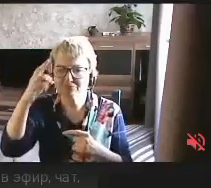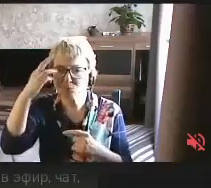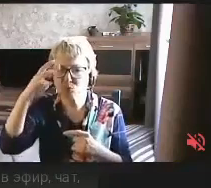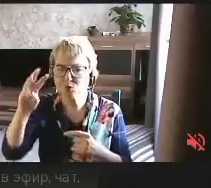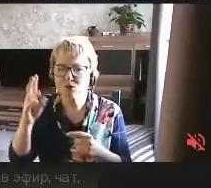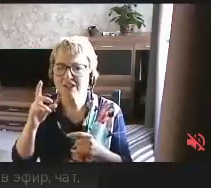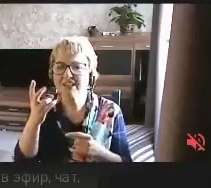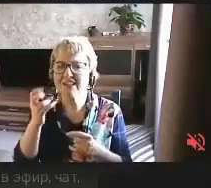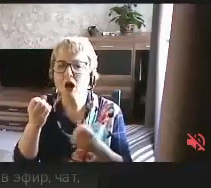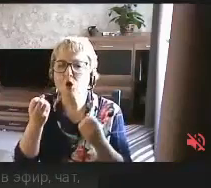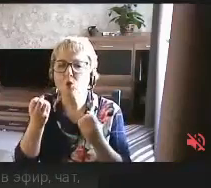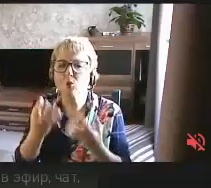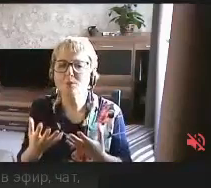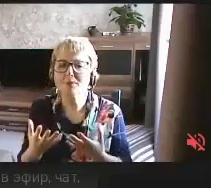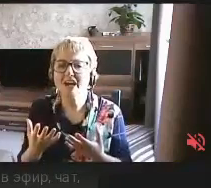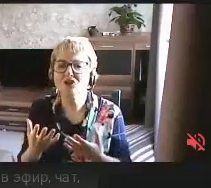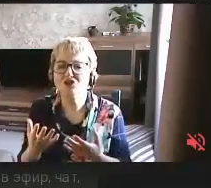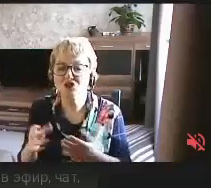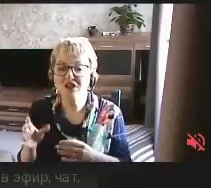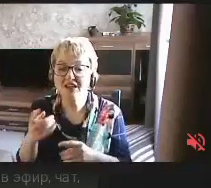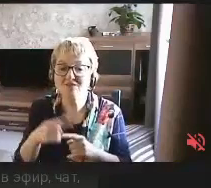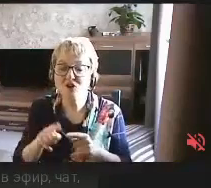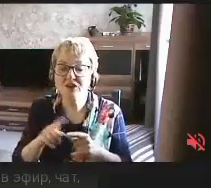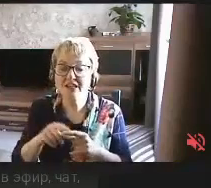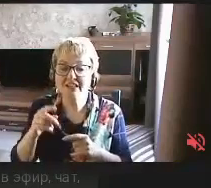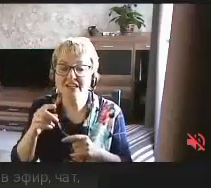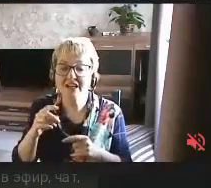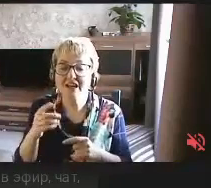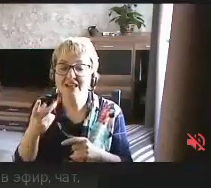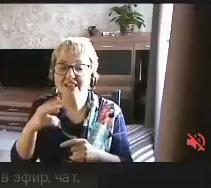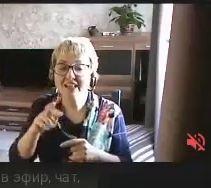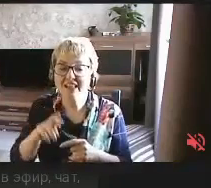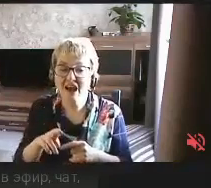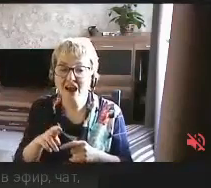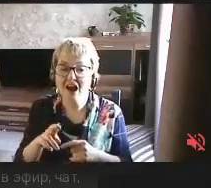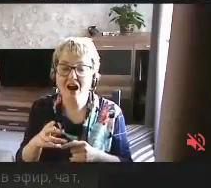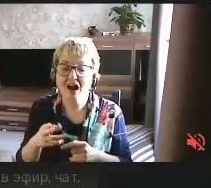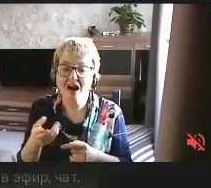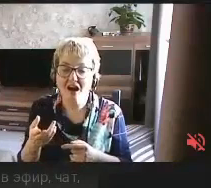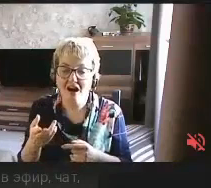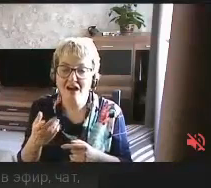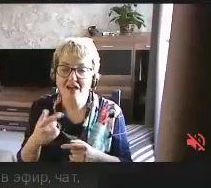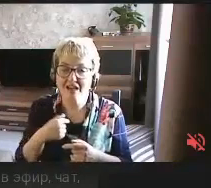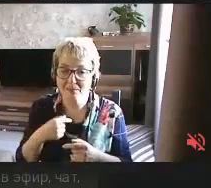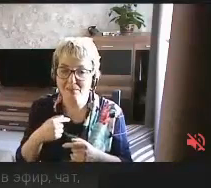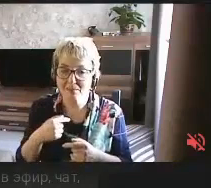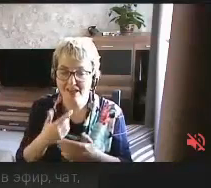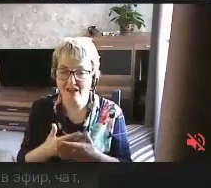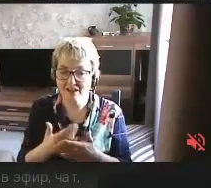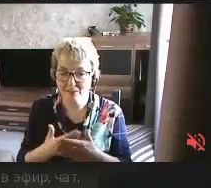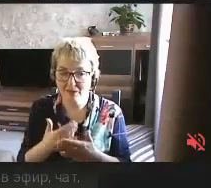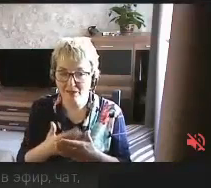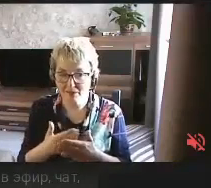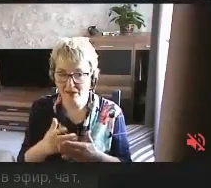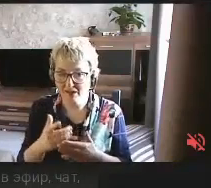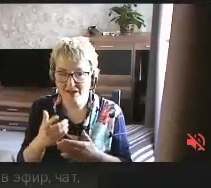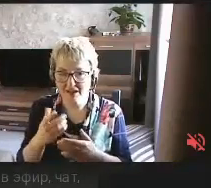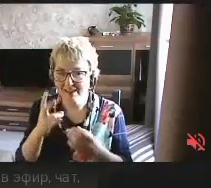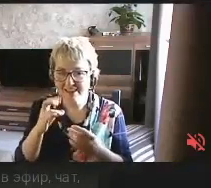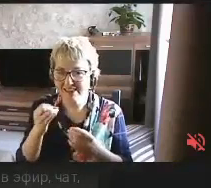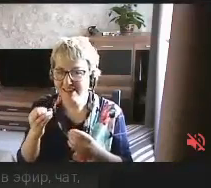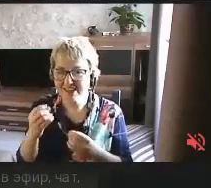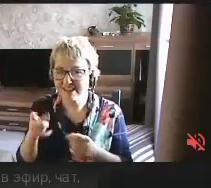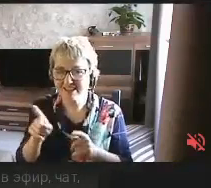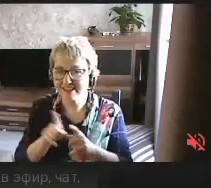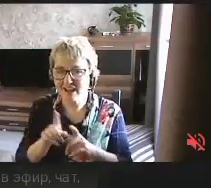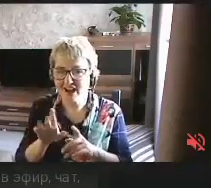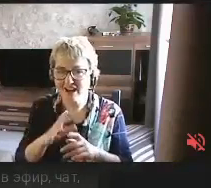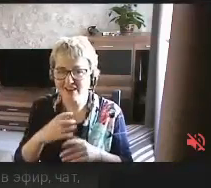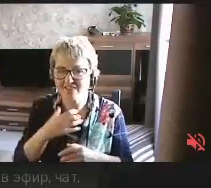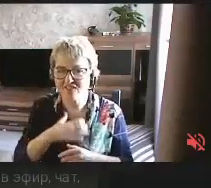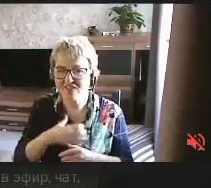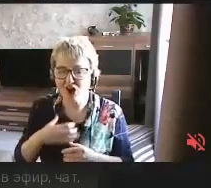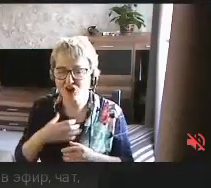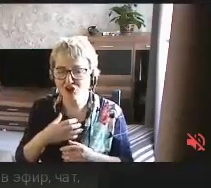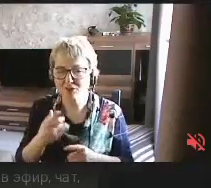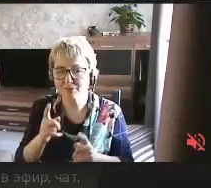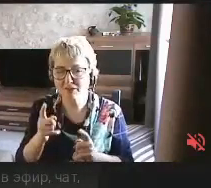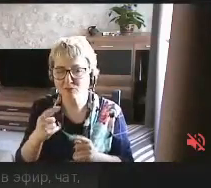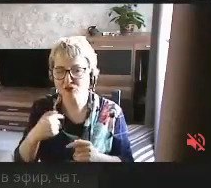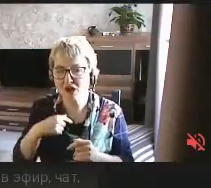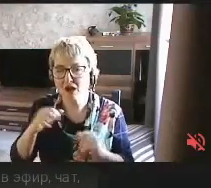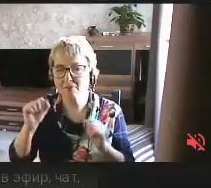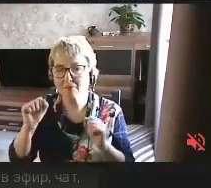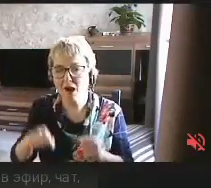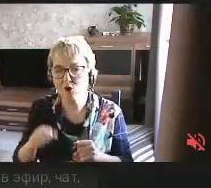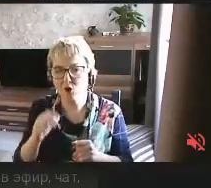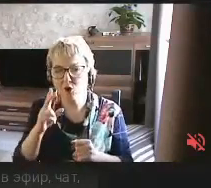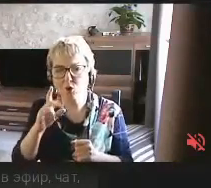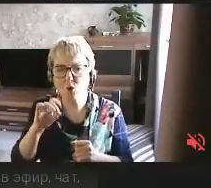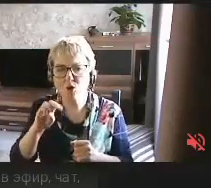упрощение. и он для меня, например, не так важен, потому что я могу